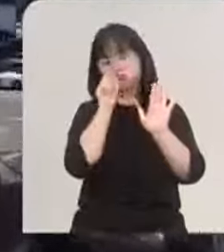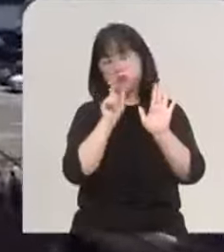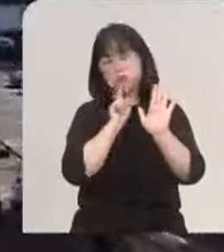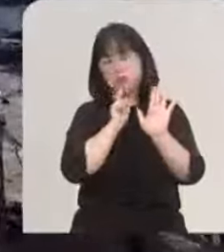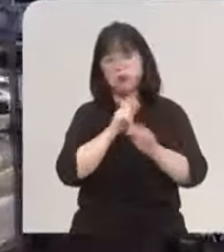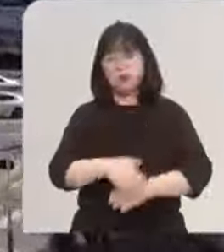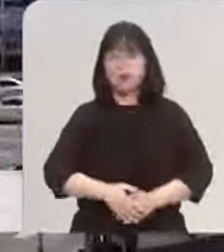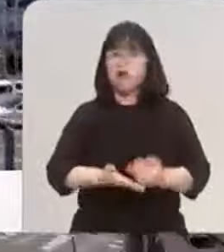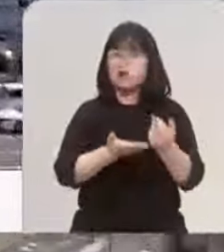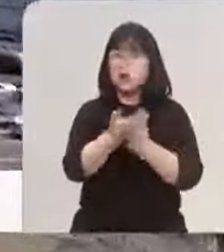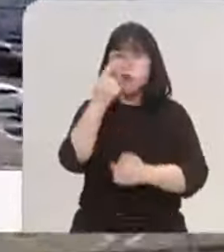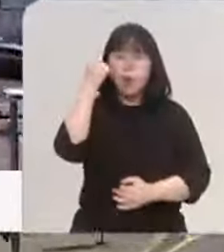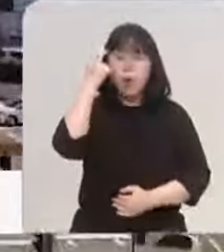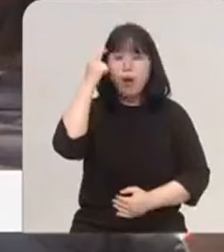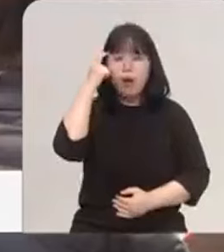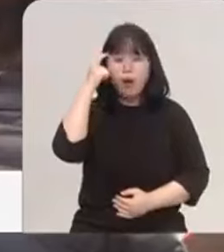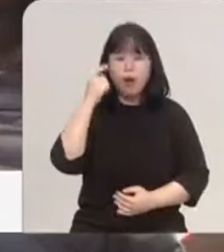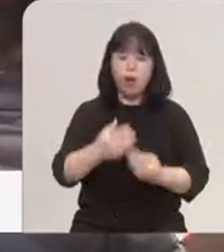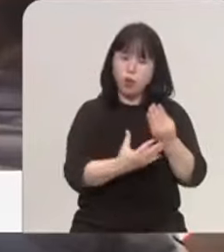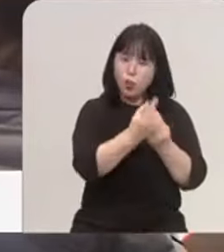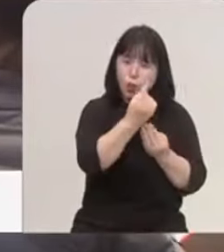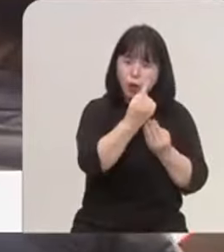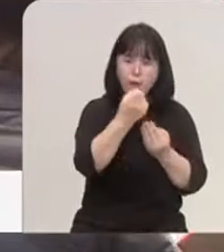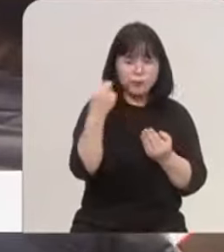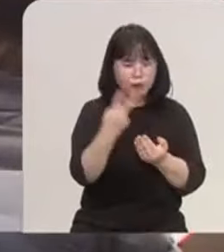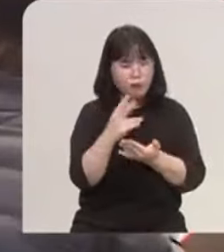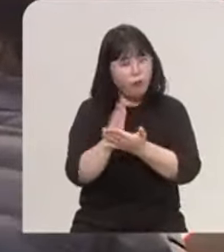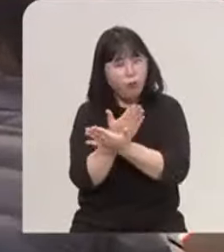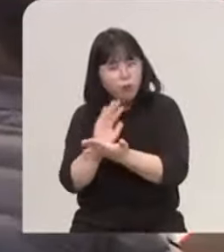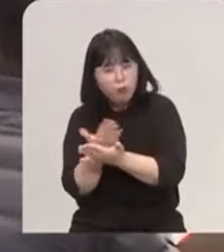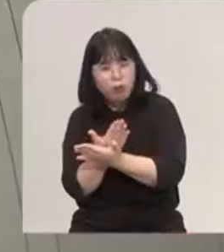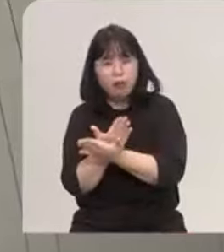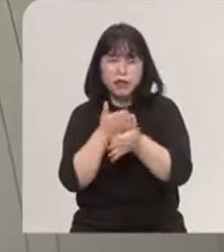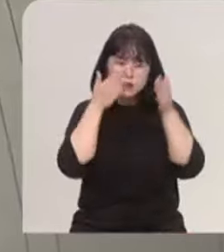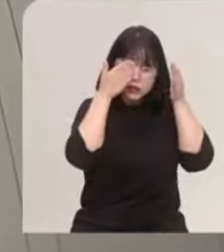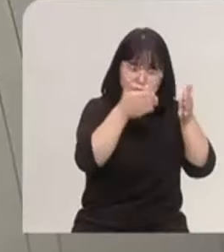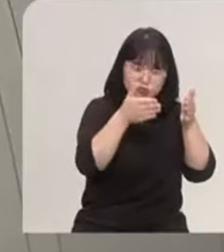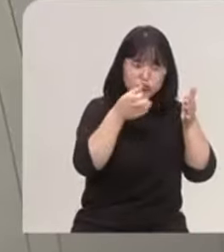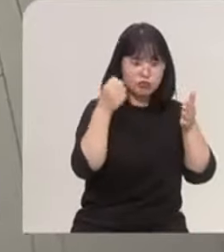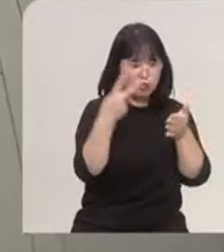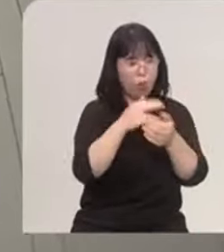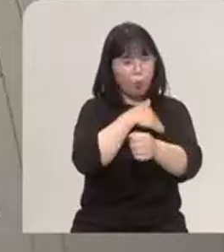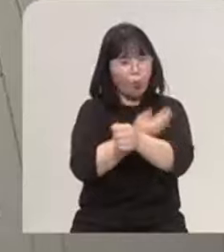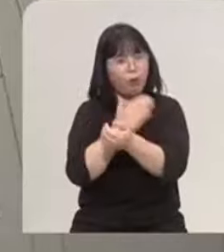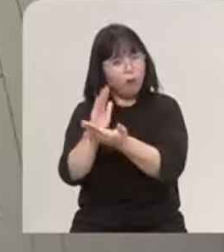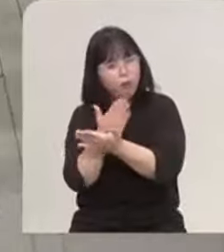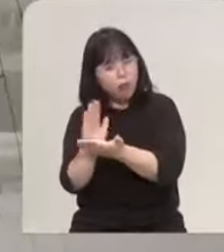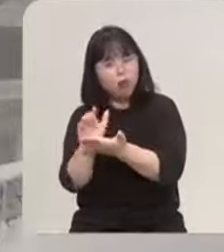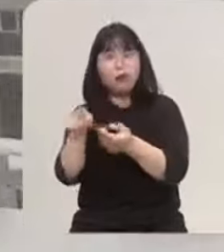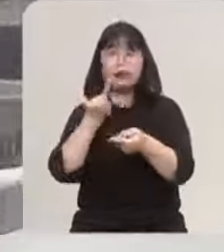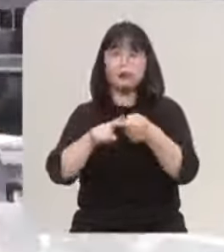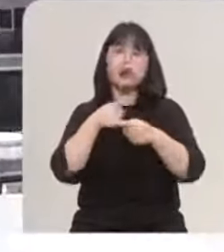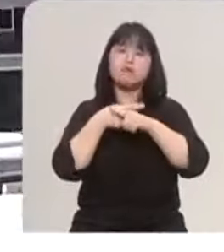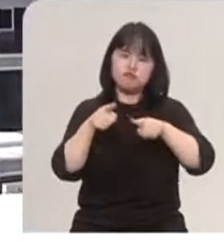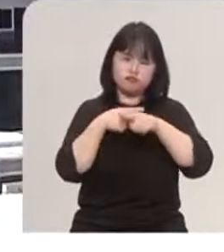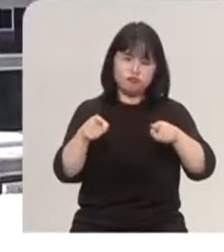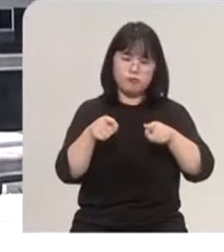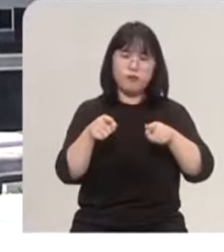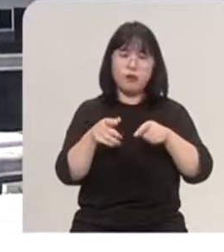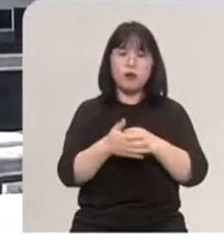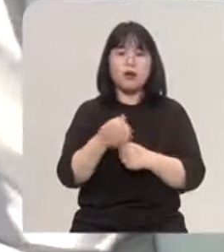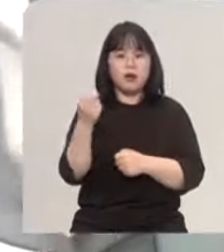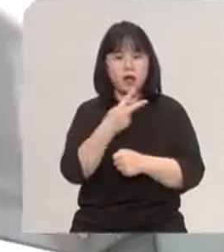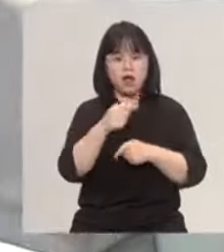제주가 왜 통합에서 분산으로 또 집중해서 분권으로 회귀하는지 면밀한 분석과 함께 정책적